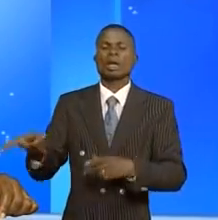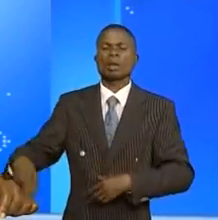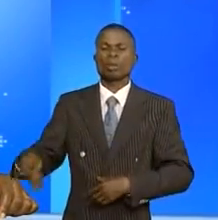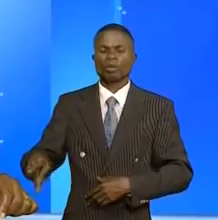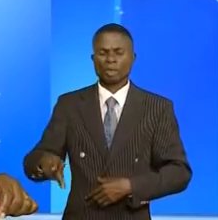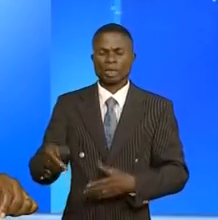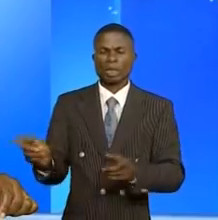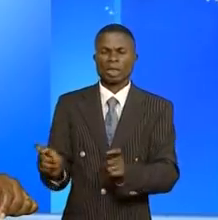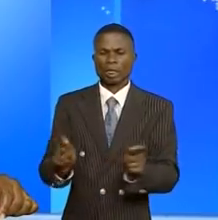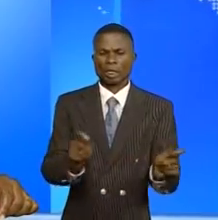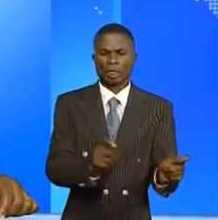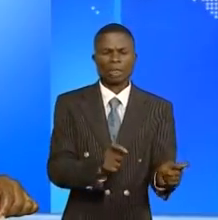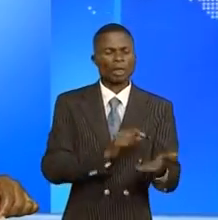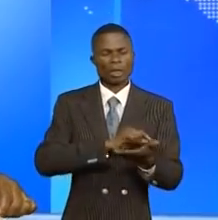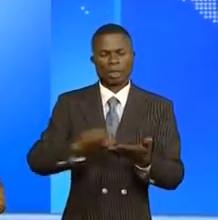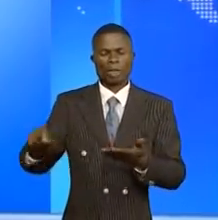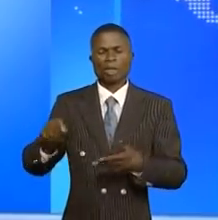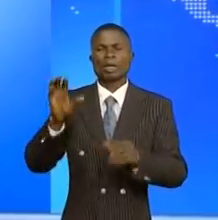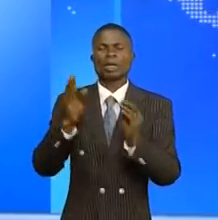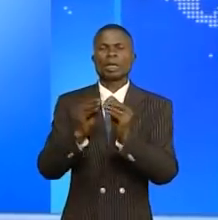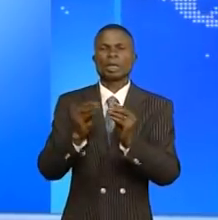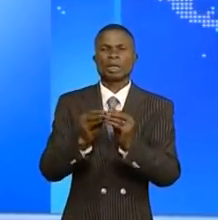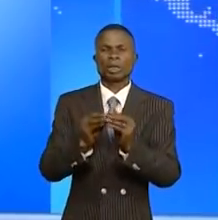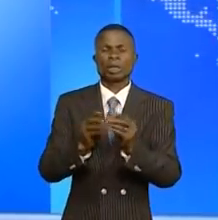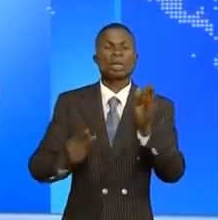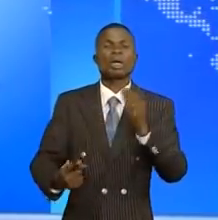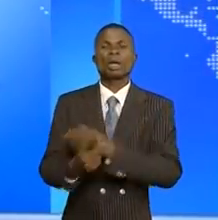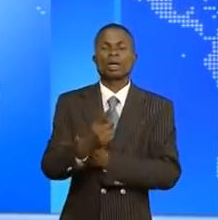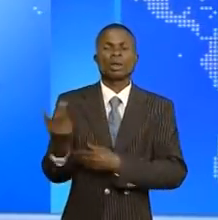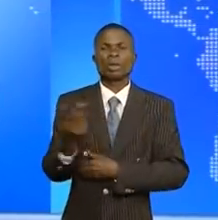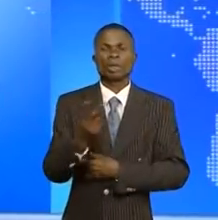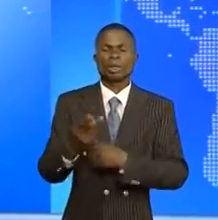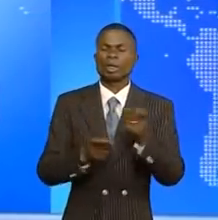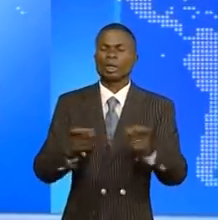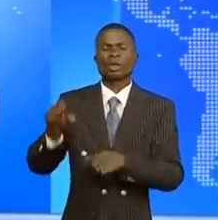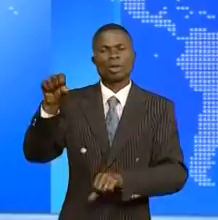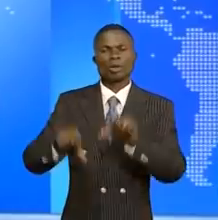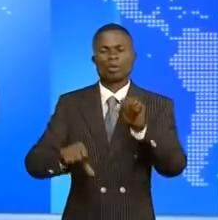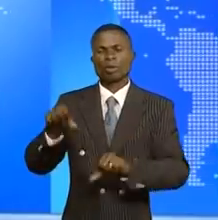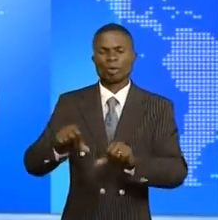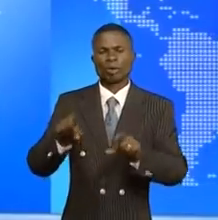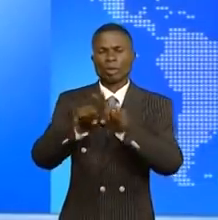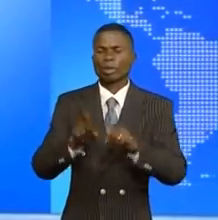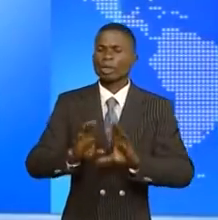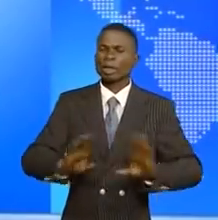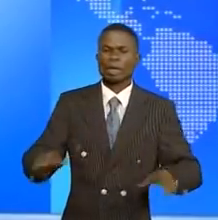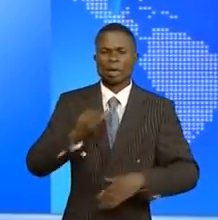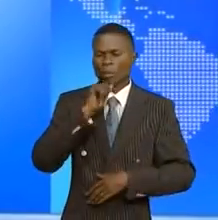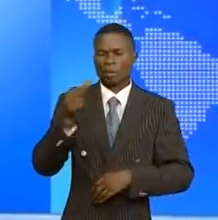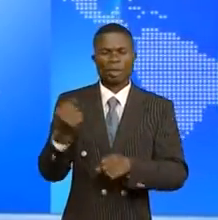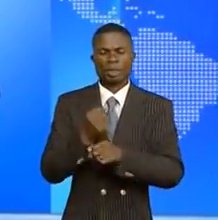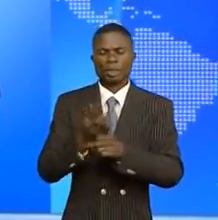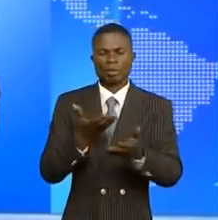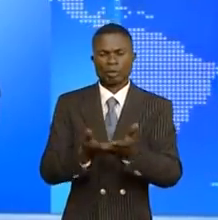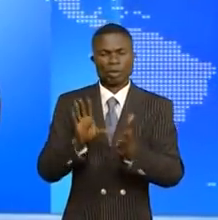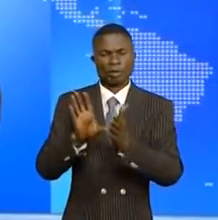été destitués hier au cours de la plénière. Ils sont accusés d'une mégestion et de l'incompétence. C'était à